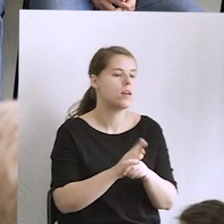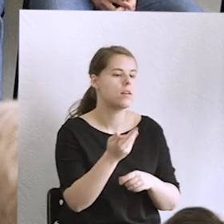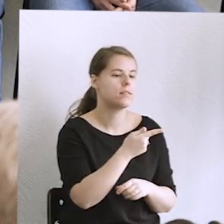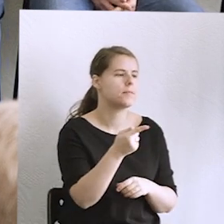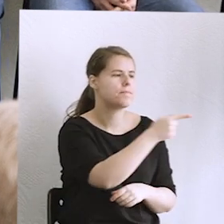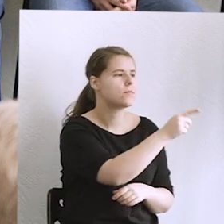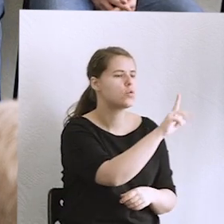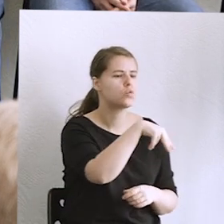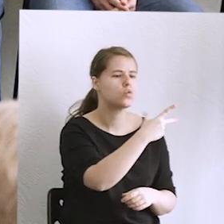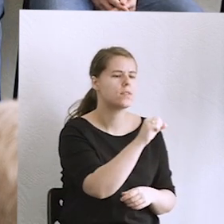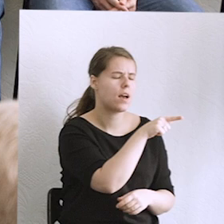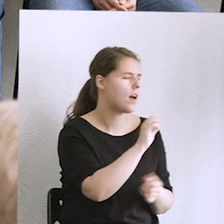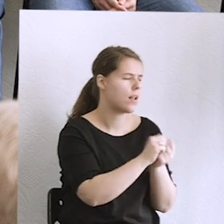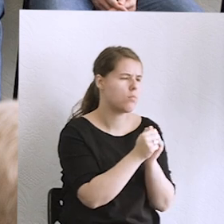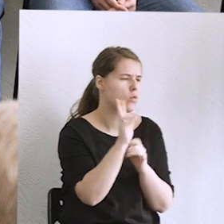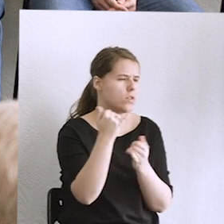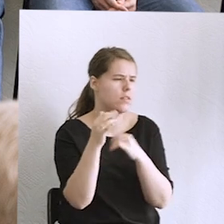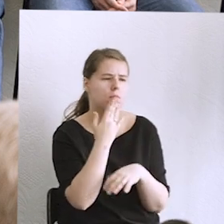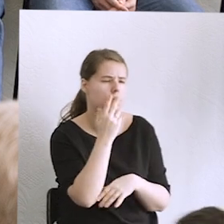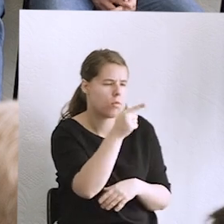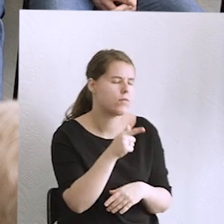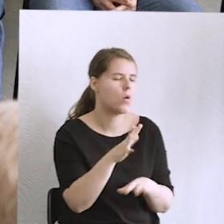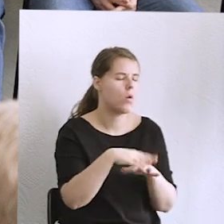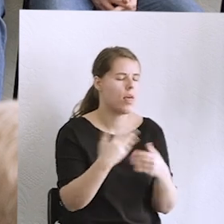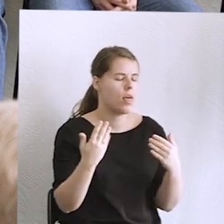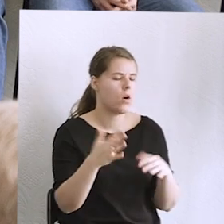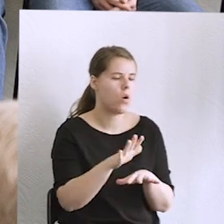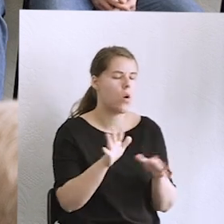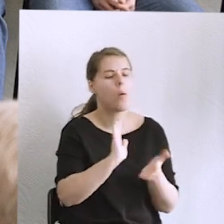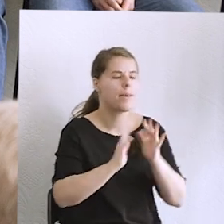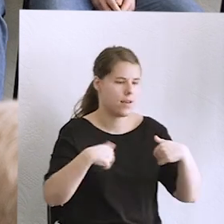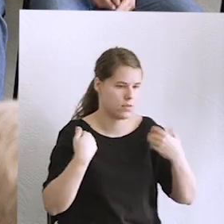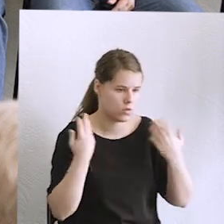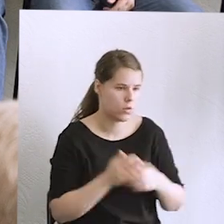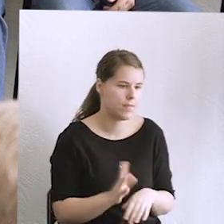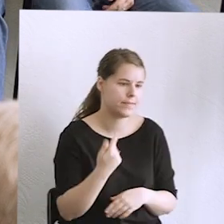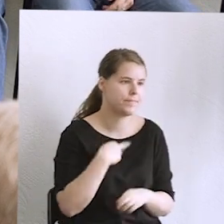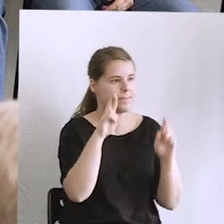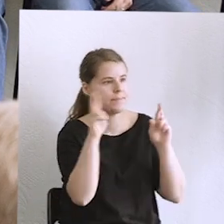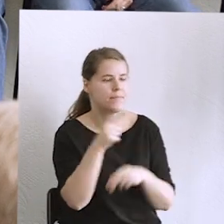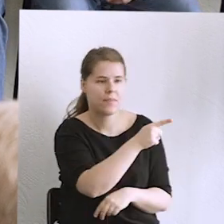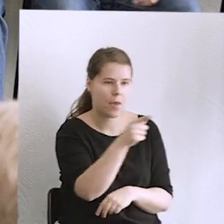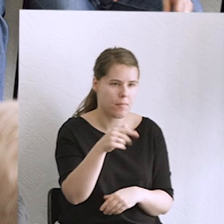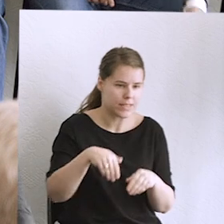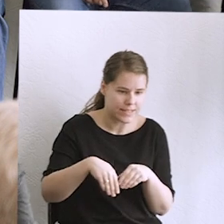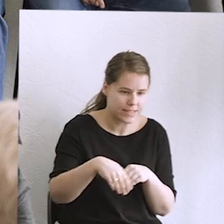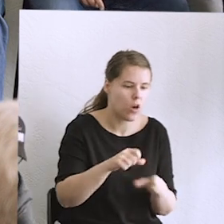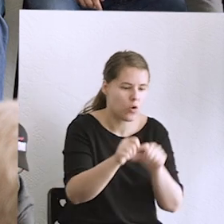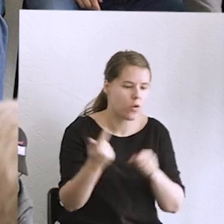kto mówił o opiece zdrowotnej, że fajnie, żebyśmy dożyli do tego 2040, więc jakby do tego musimy bardzo